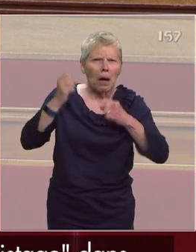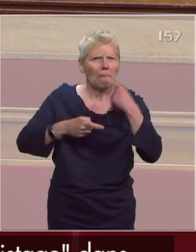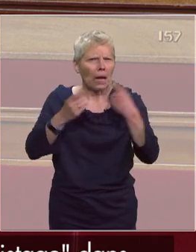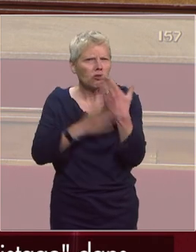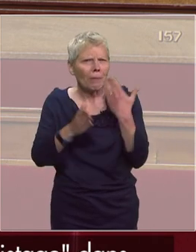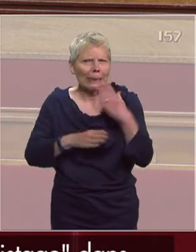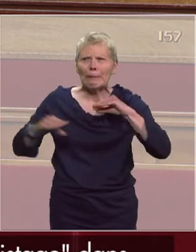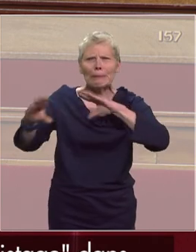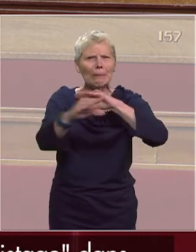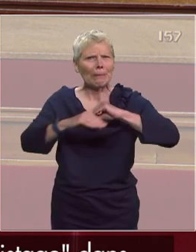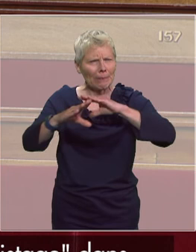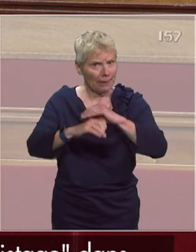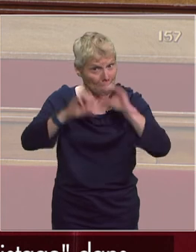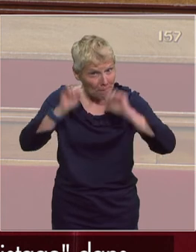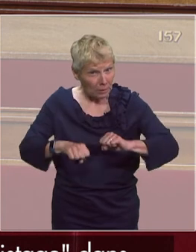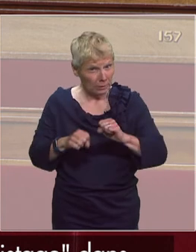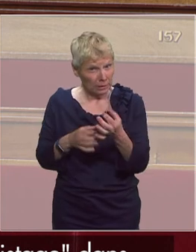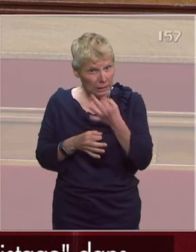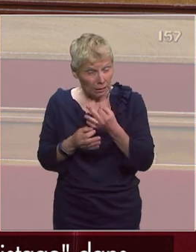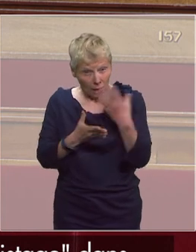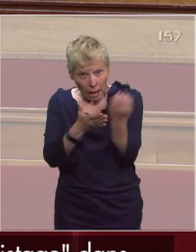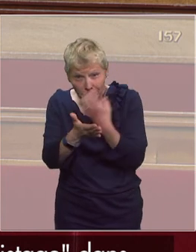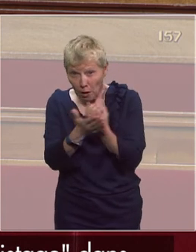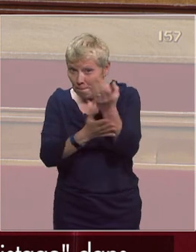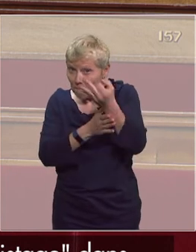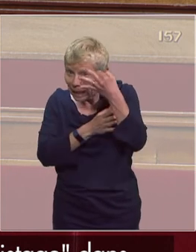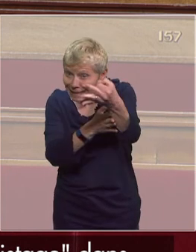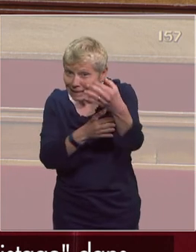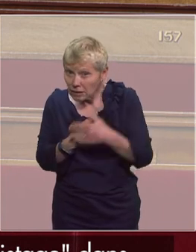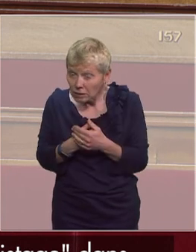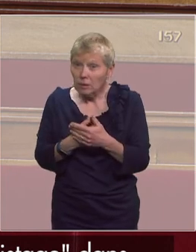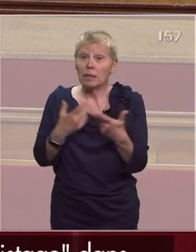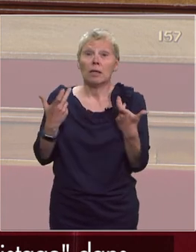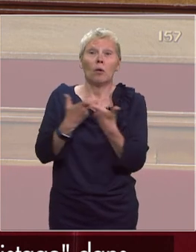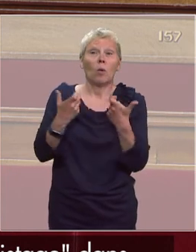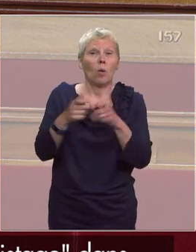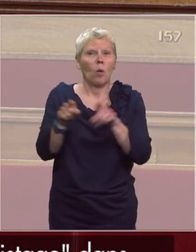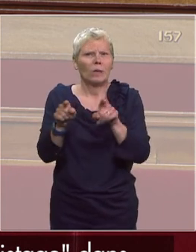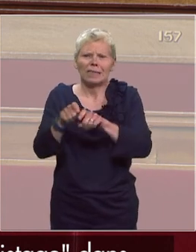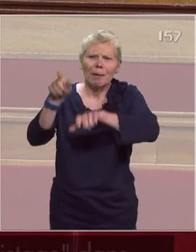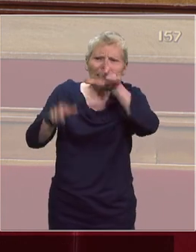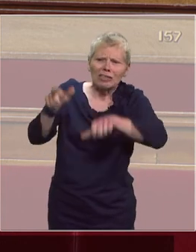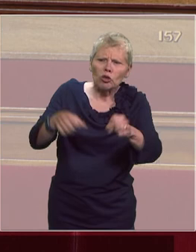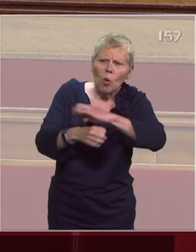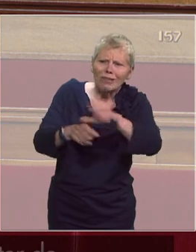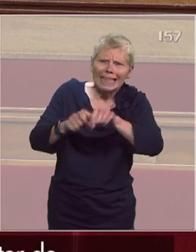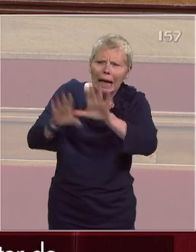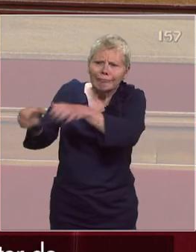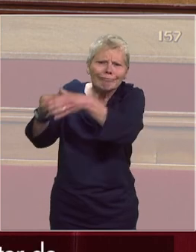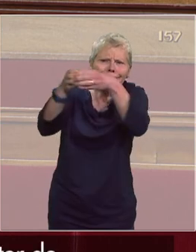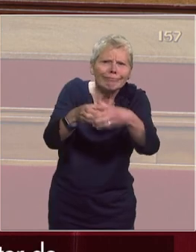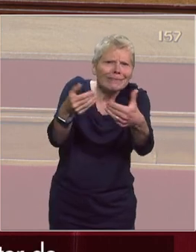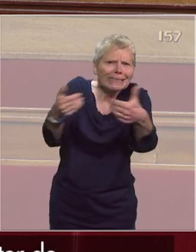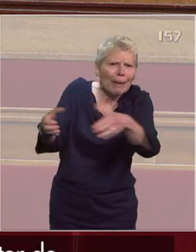ce matin. Pouvez-vous nous donner des précisions, comme pour le regroupement dont on parle, des malades du Covid ? Je vous en